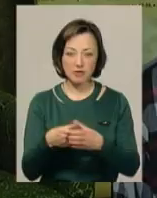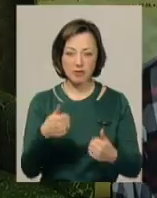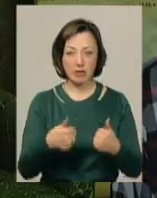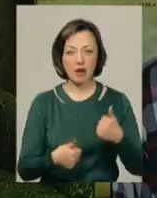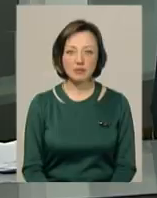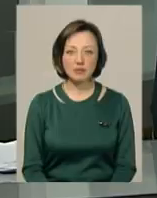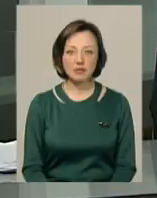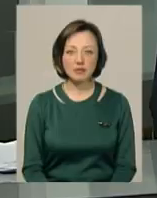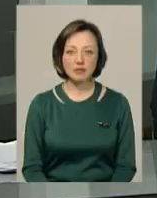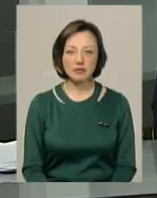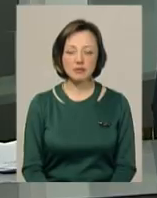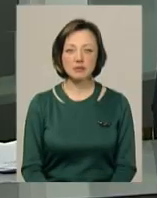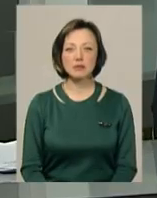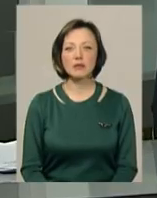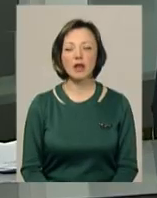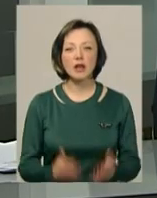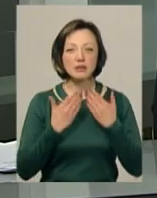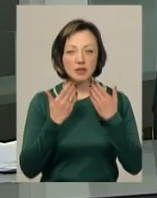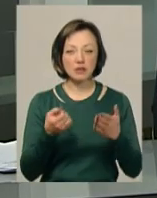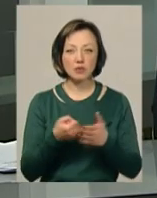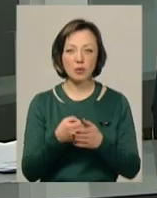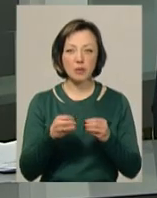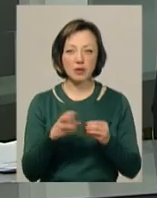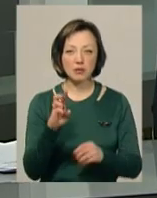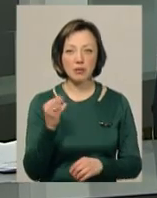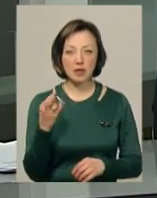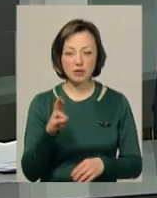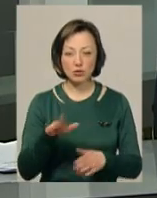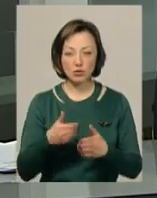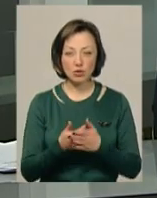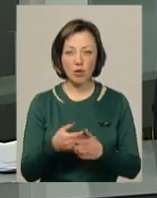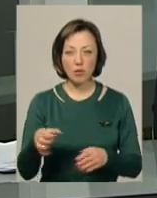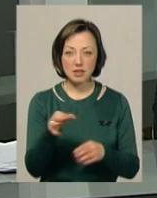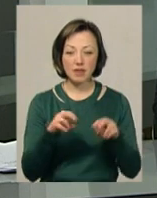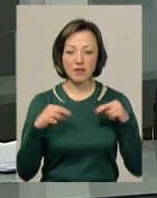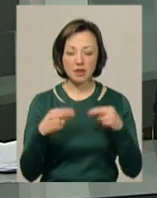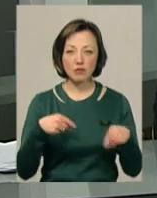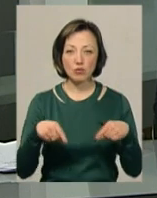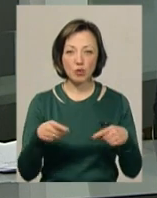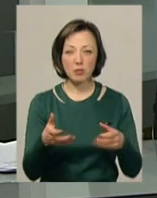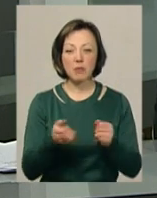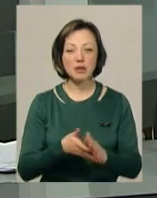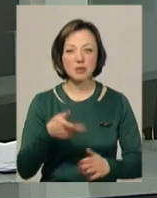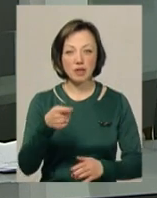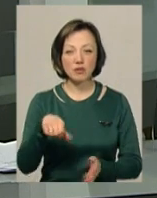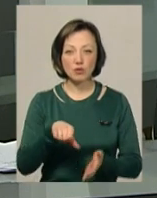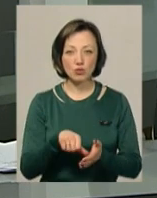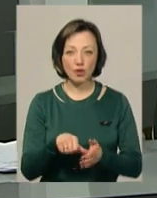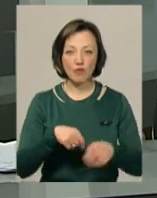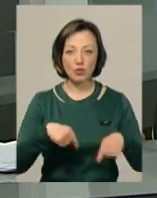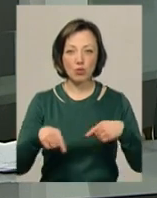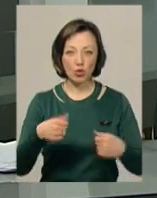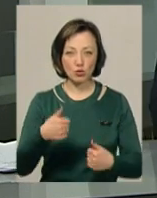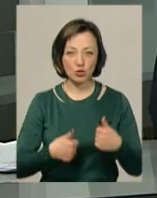змаганнях». Звертатися слід до 15 березня. До цього часу обласна федерація футболу прийматиме заявки на участь у футбольному